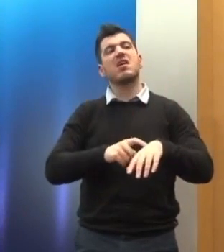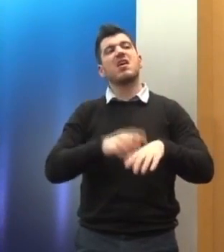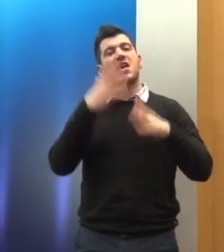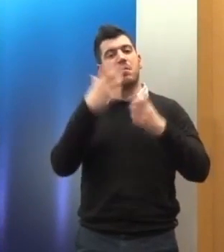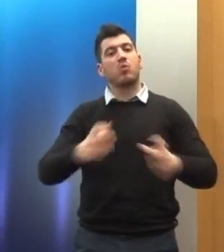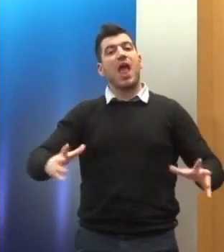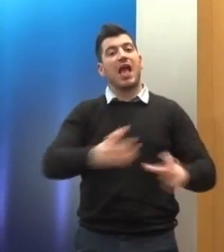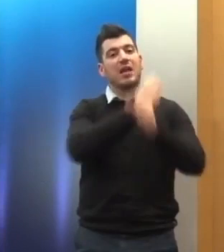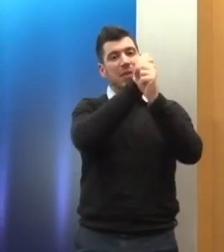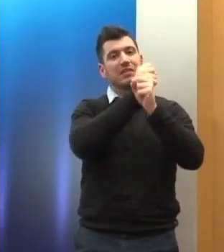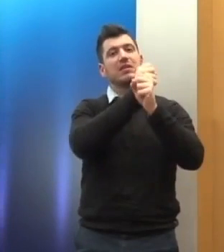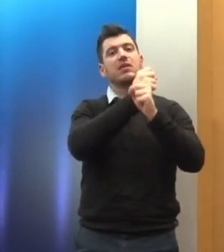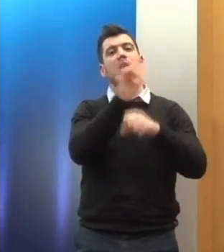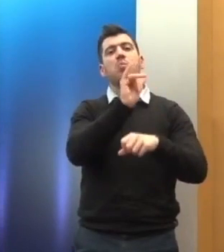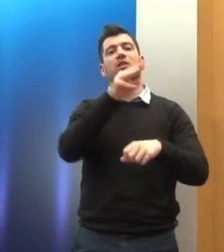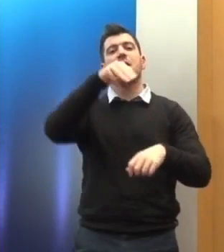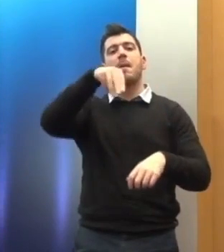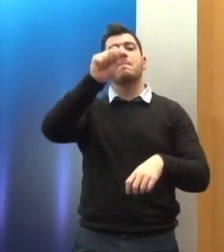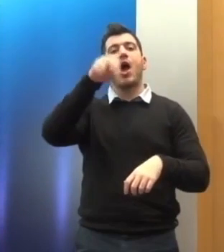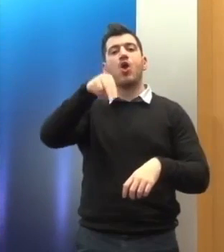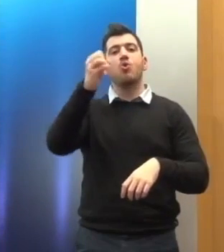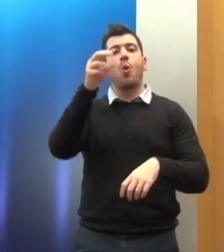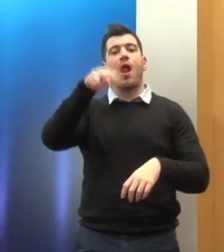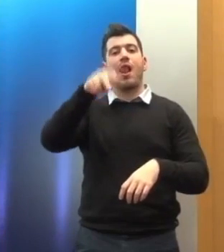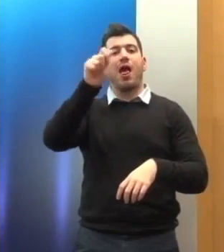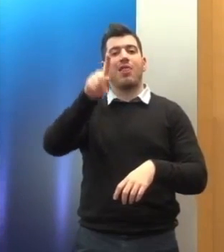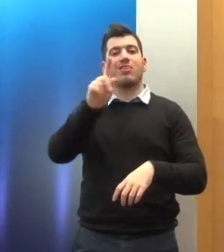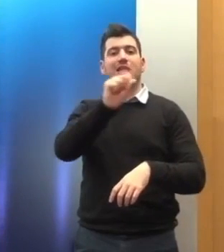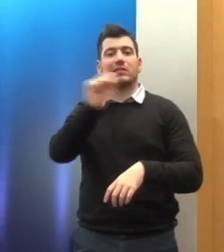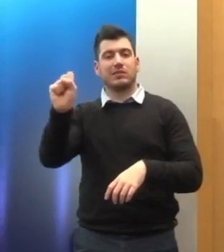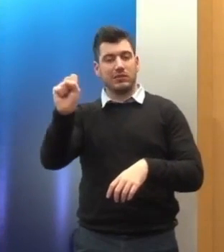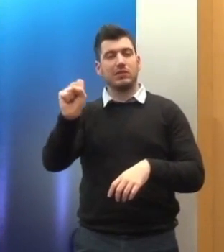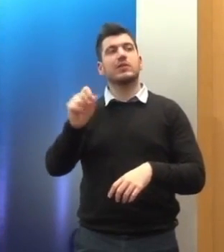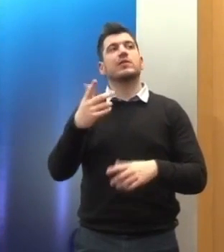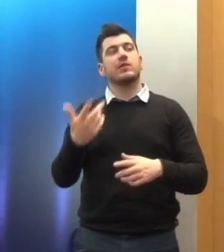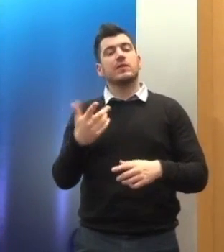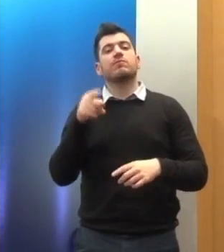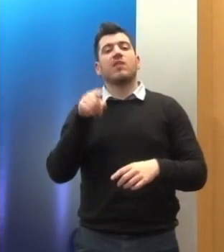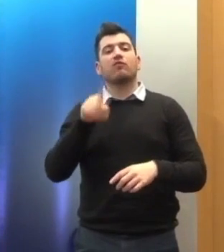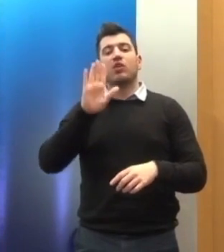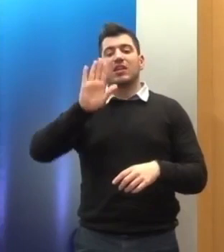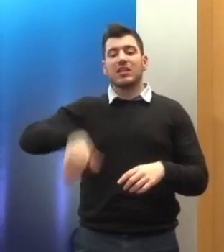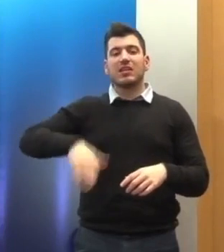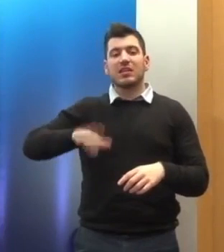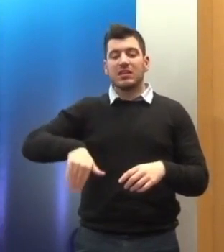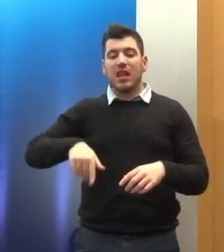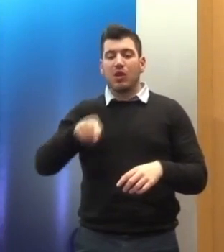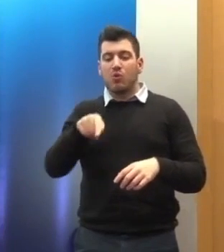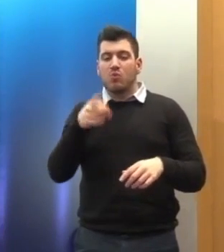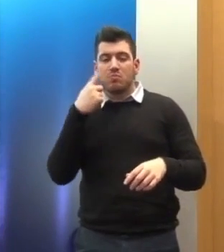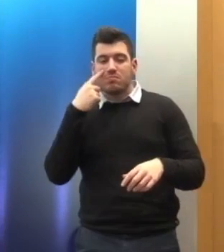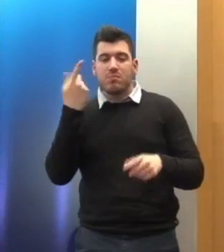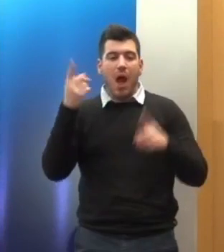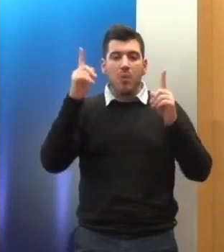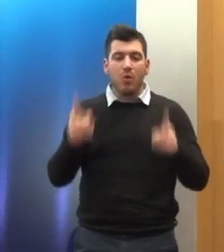υπόθεση της Μανολάδας, θα τη θυμάστε ενδεχομένως. Σε τελικό στάδιο είναι όριμη η υπόθεση για να εκδικαστεί, δεν μπορώ να πω περισσότερο,